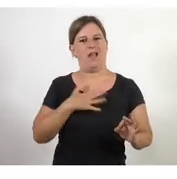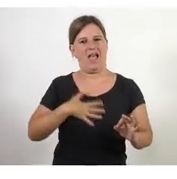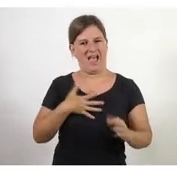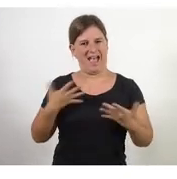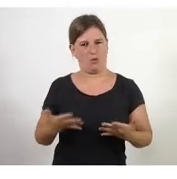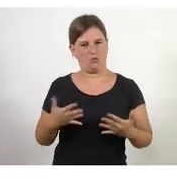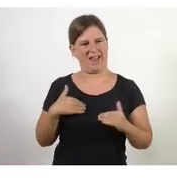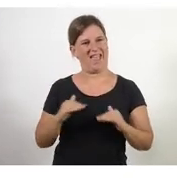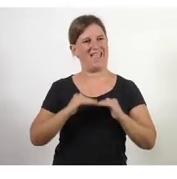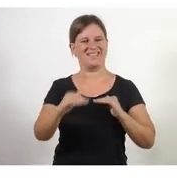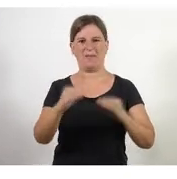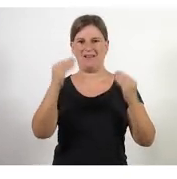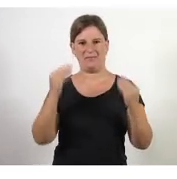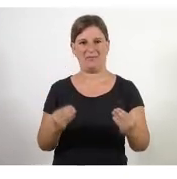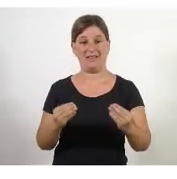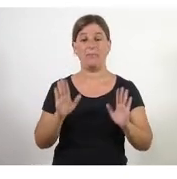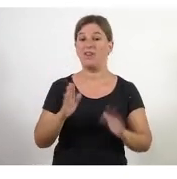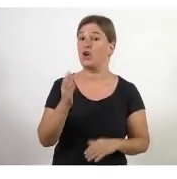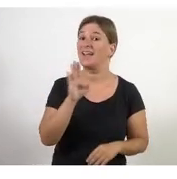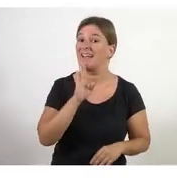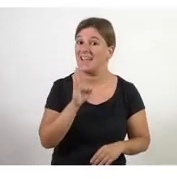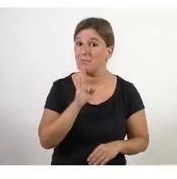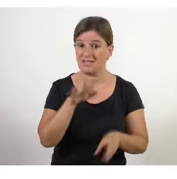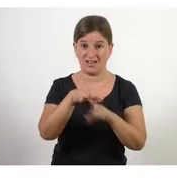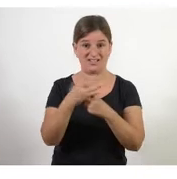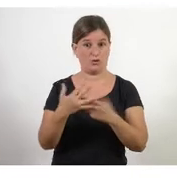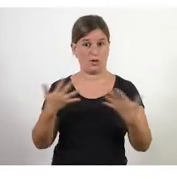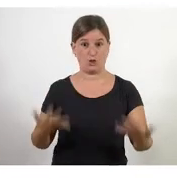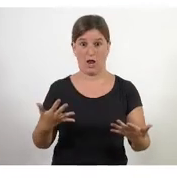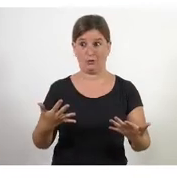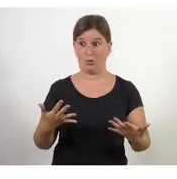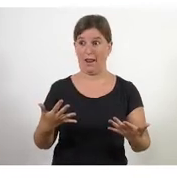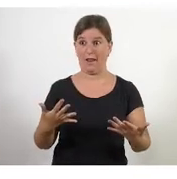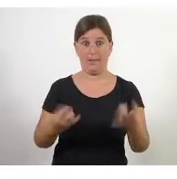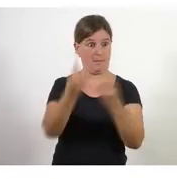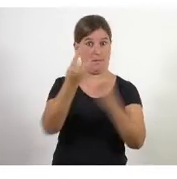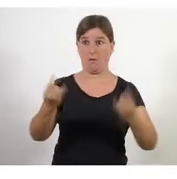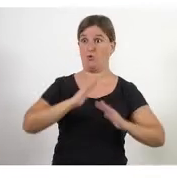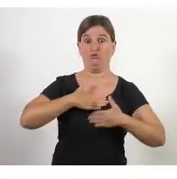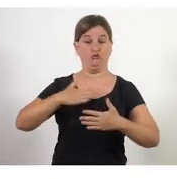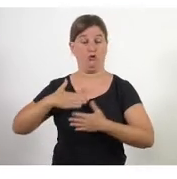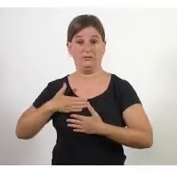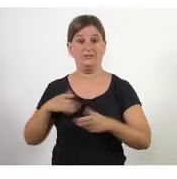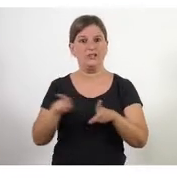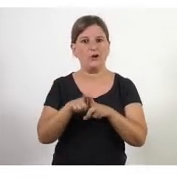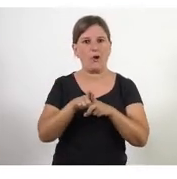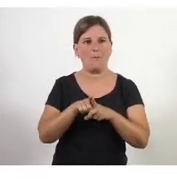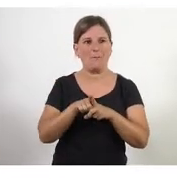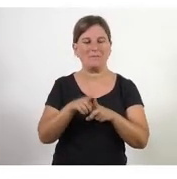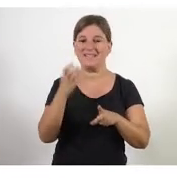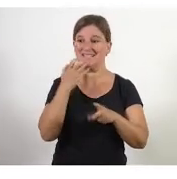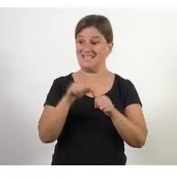estables. Què és el que succeeix? Que en un entorn com el que estem vivint, el funcionar com una màquina ens fa